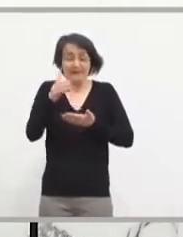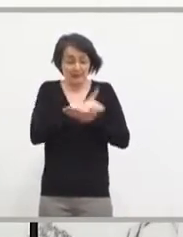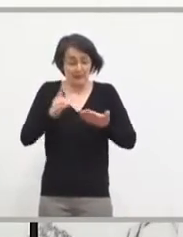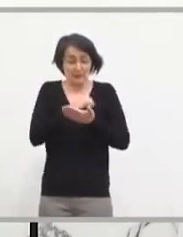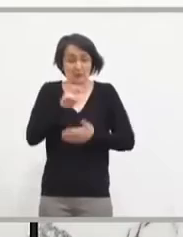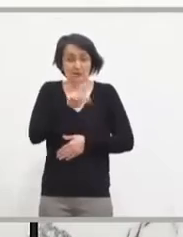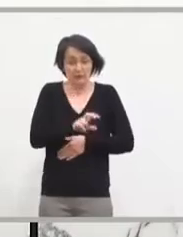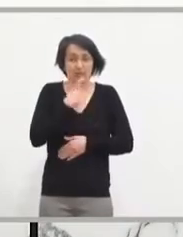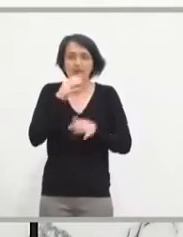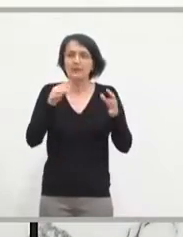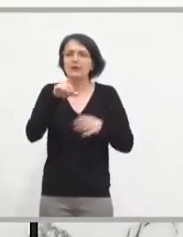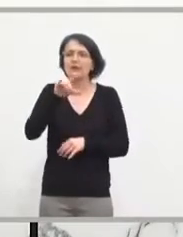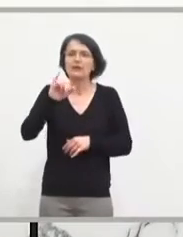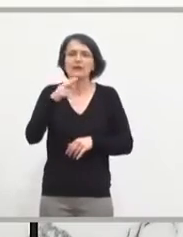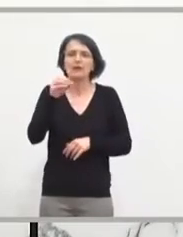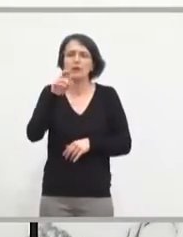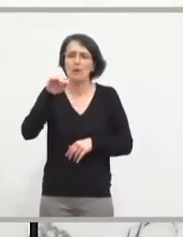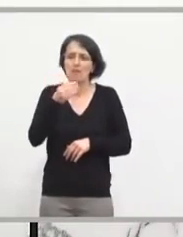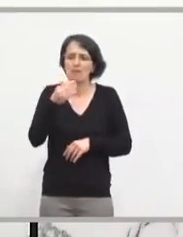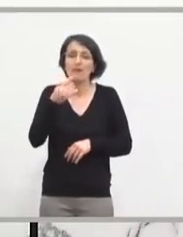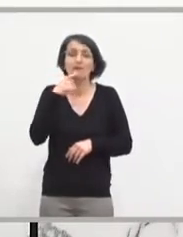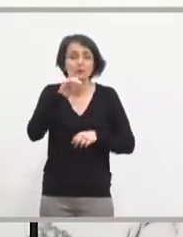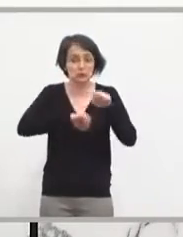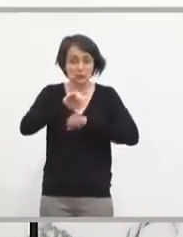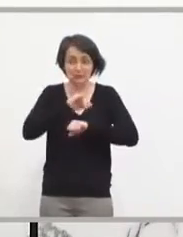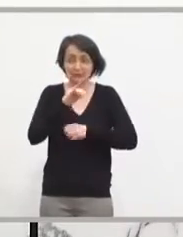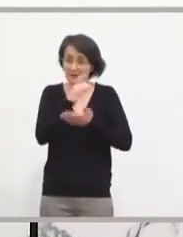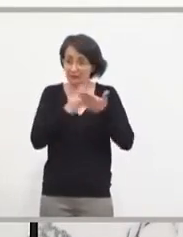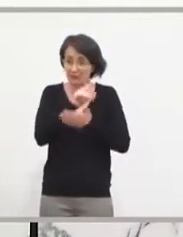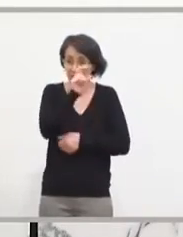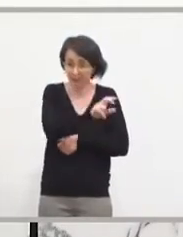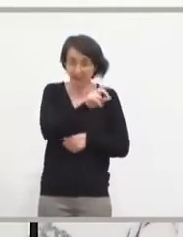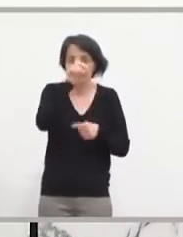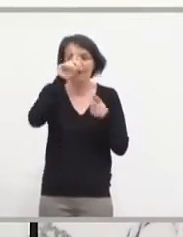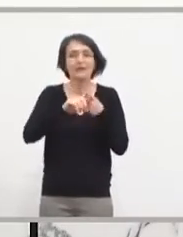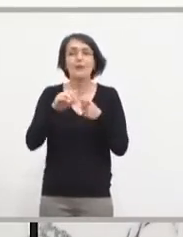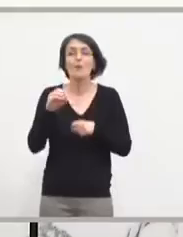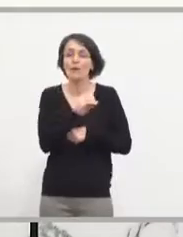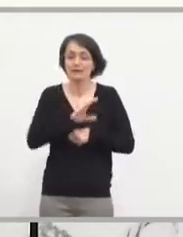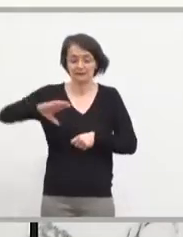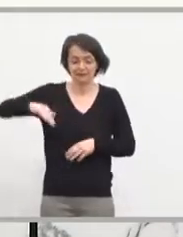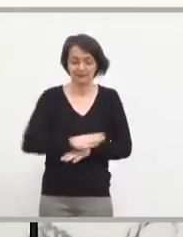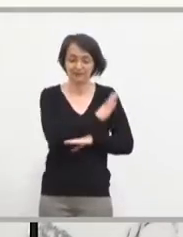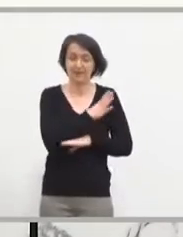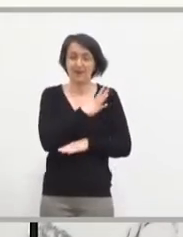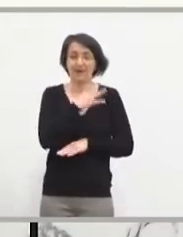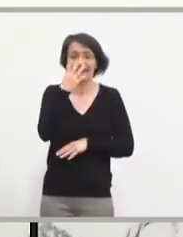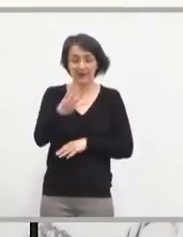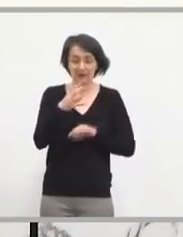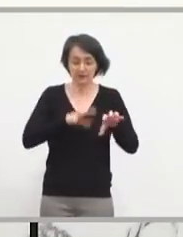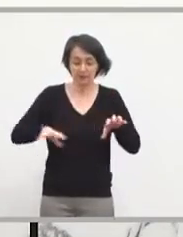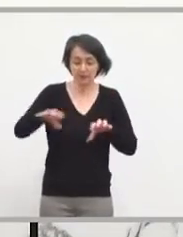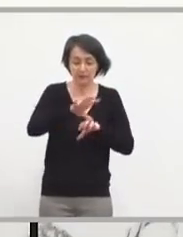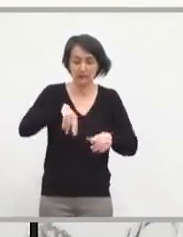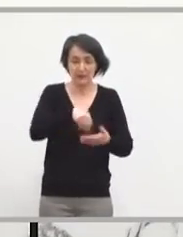que le lycôme, c'est le département qui le conduit. Le contournement ouest, nous sommes quatre collectivités associées, c'est mentionné dans le CPER.